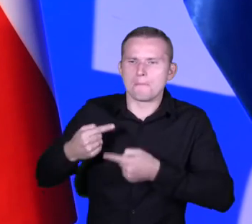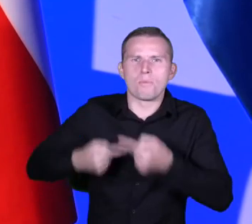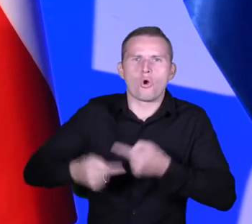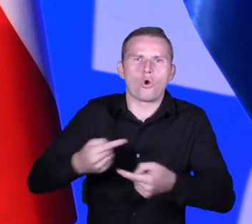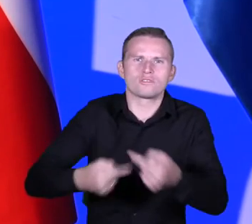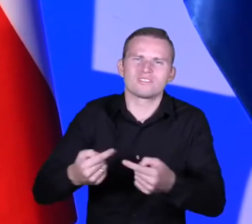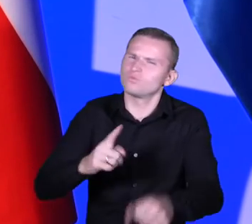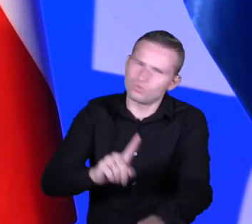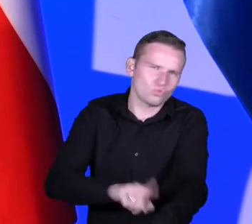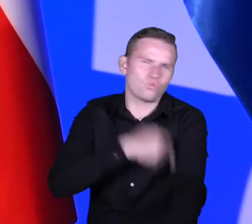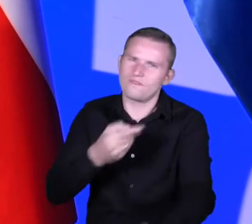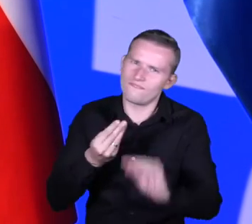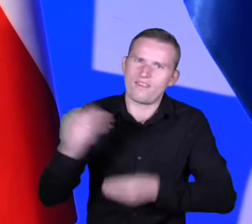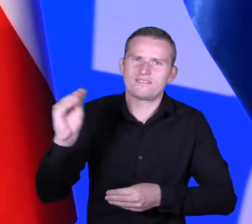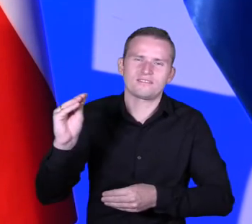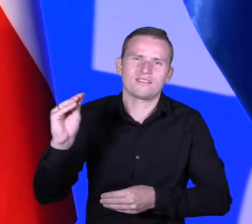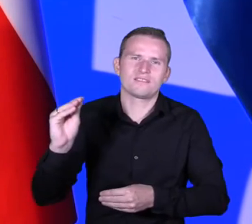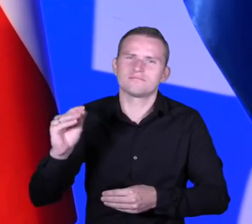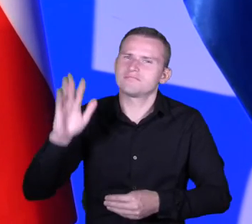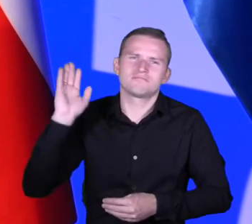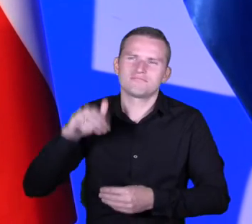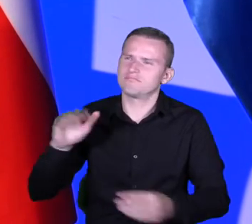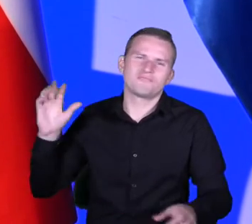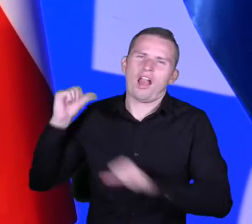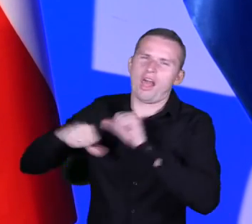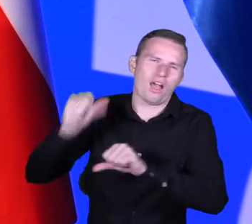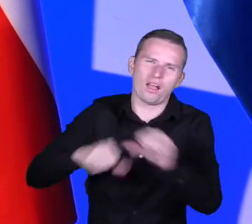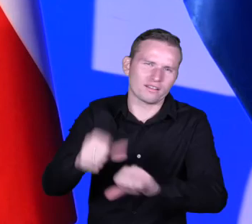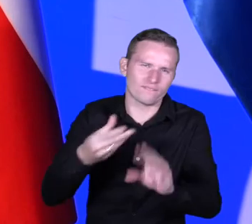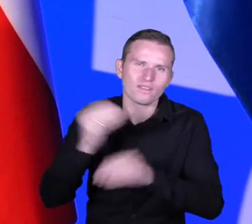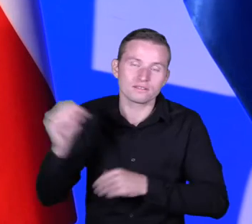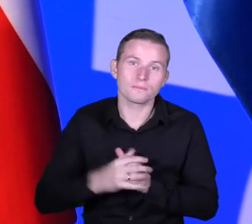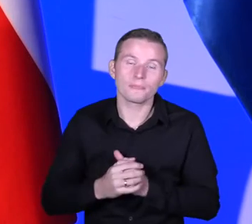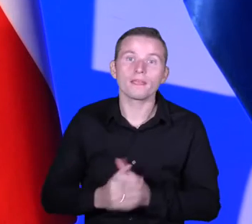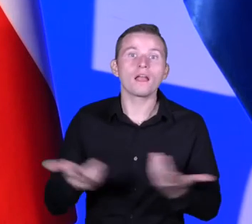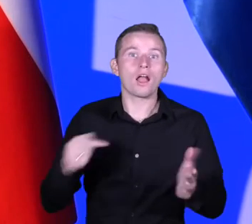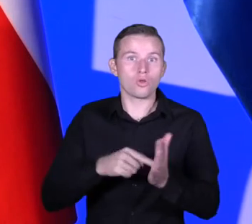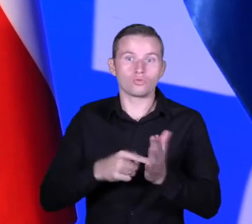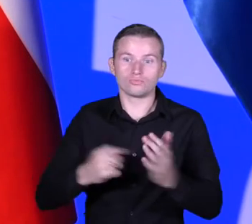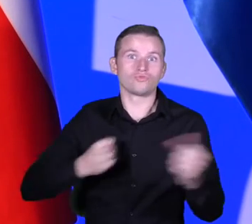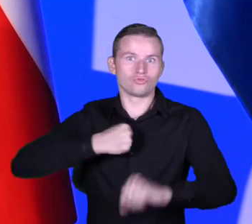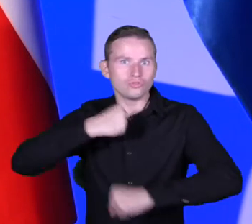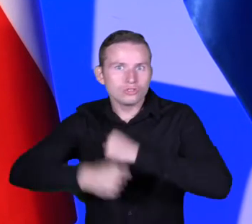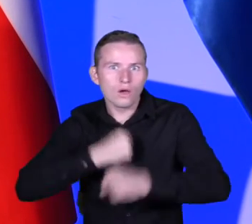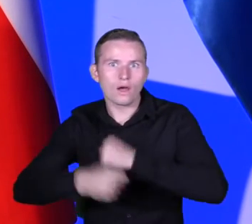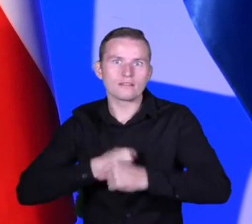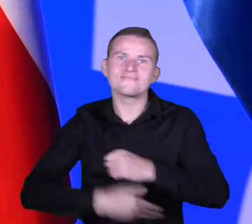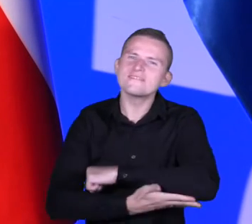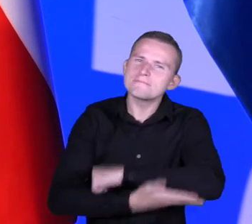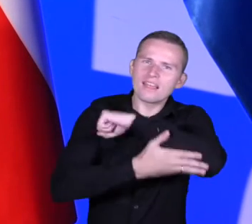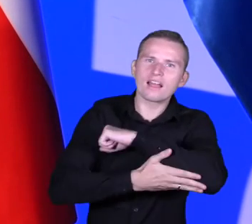odbywało się już na przestrzeni większej liczby lat. Działania dotyczące właśnie wspierania,